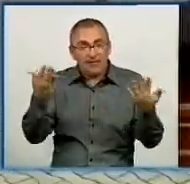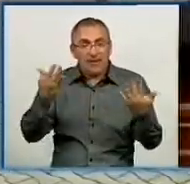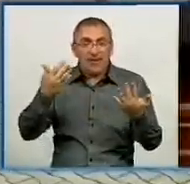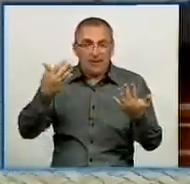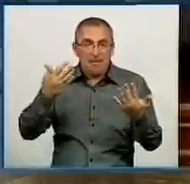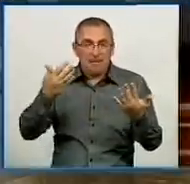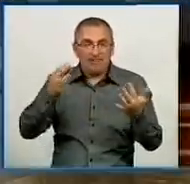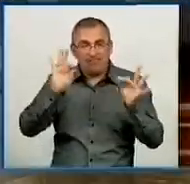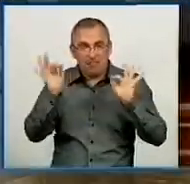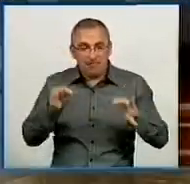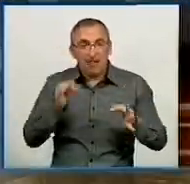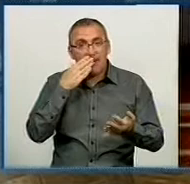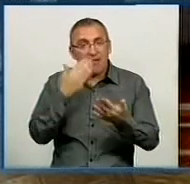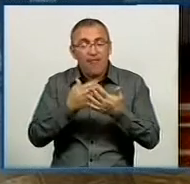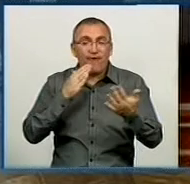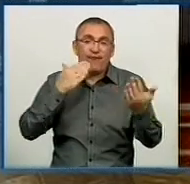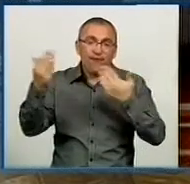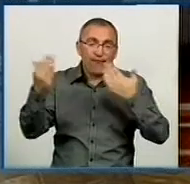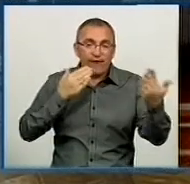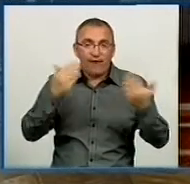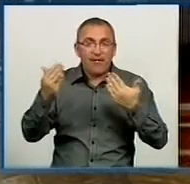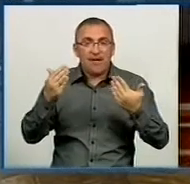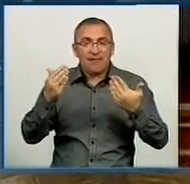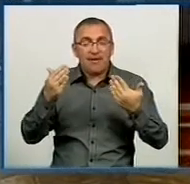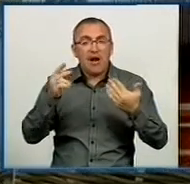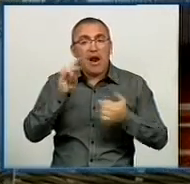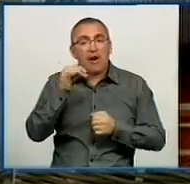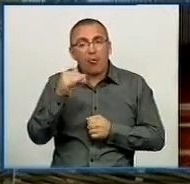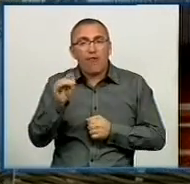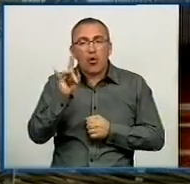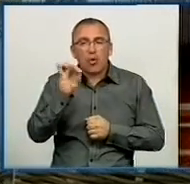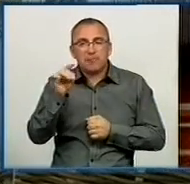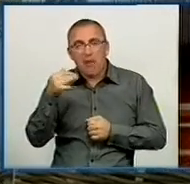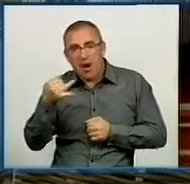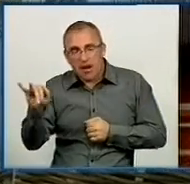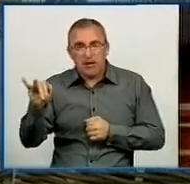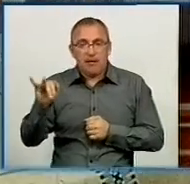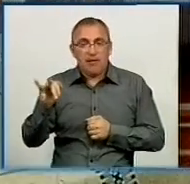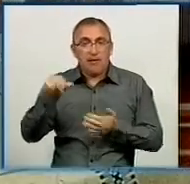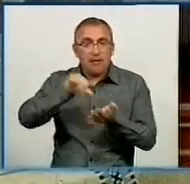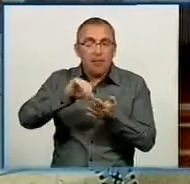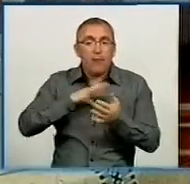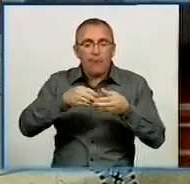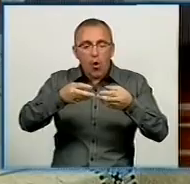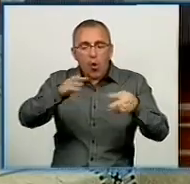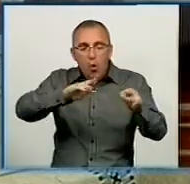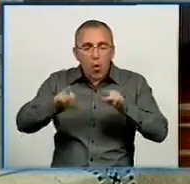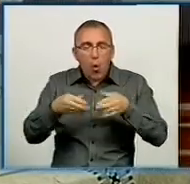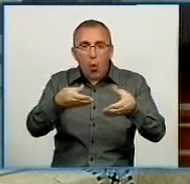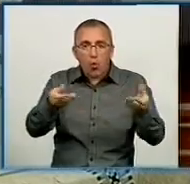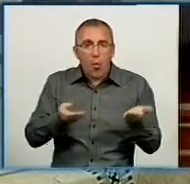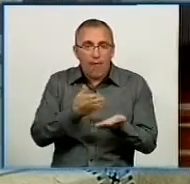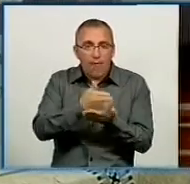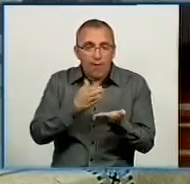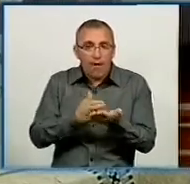фестивалю. Підготували і виставку декоративно-ужиткового мистецтва «Калиновий розмай», окрасою якої стали коруваї. Потім перейшли до